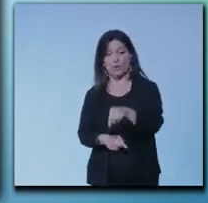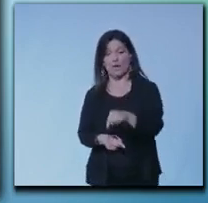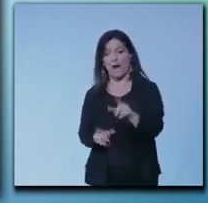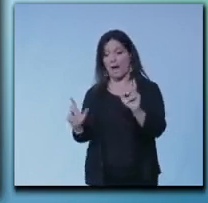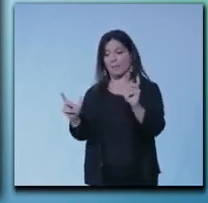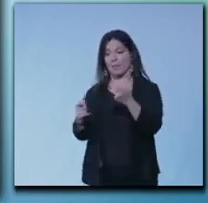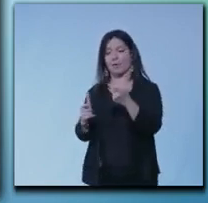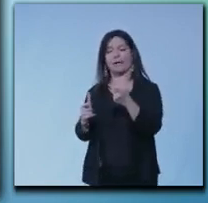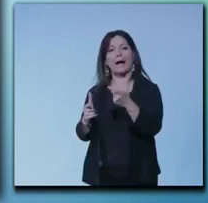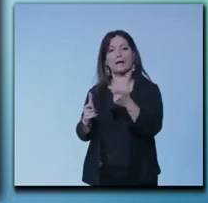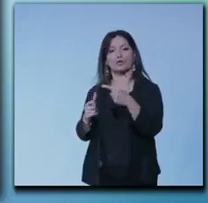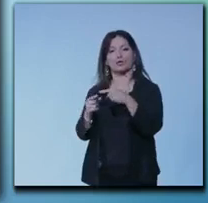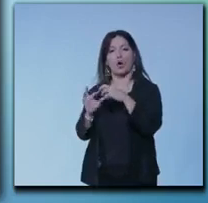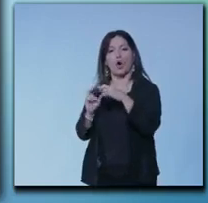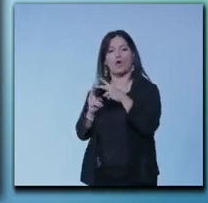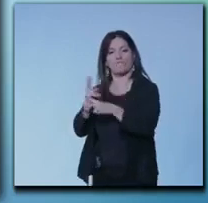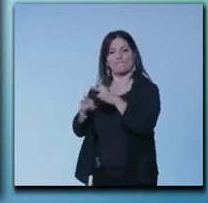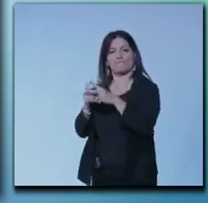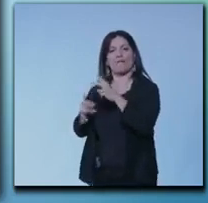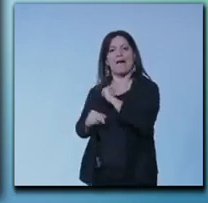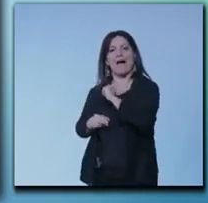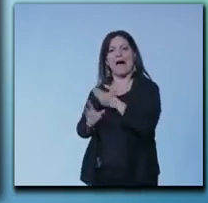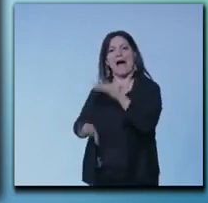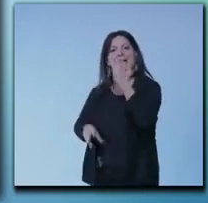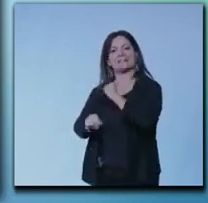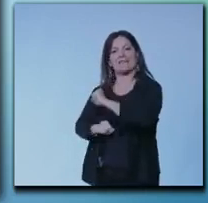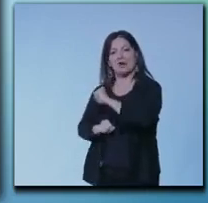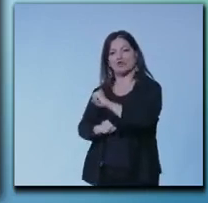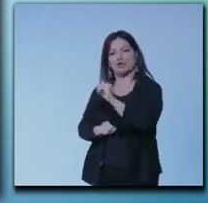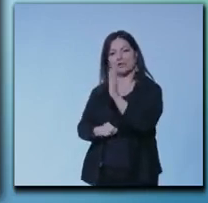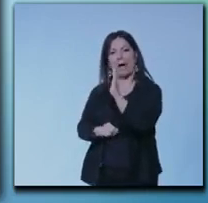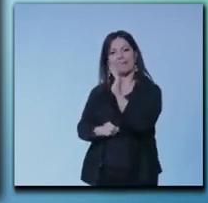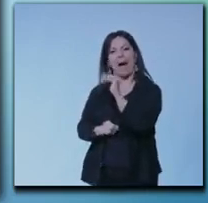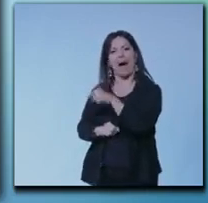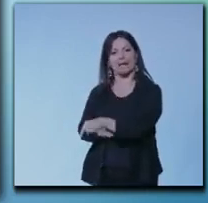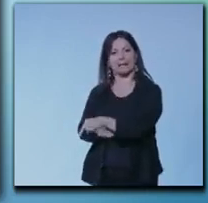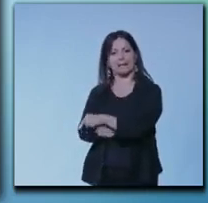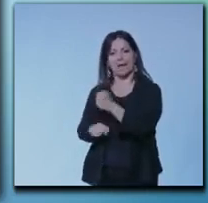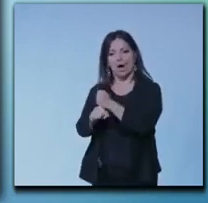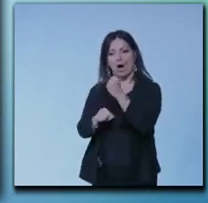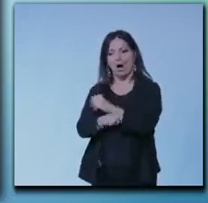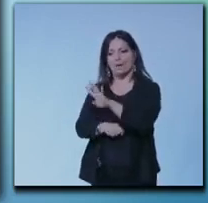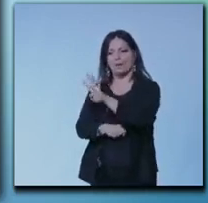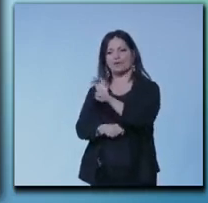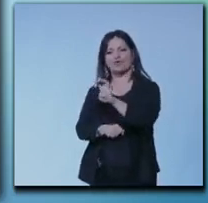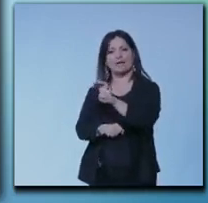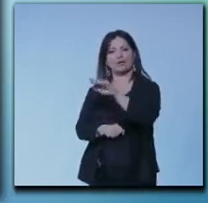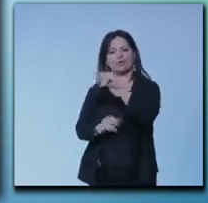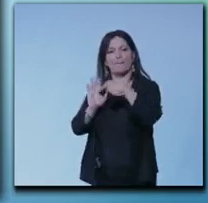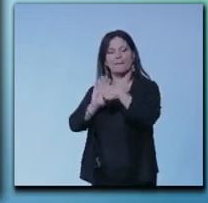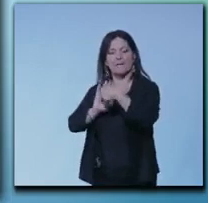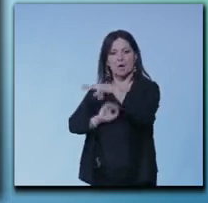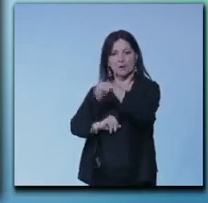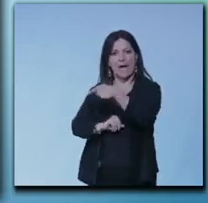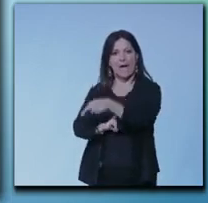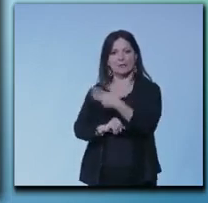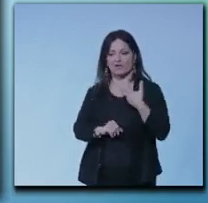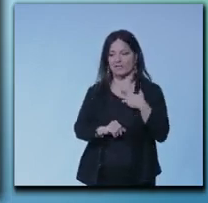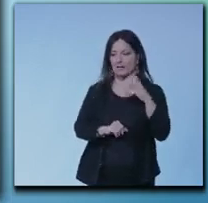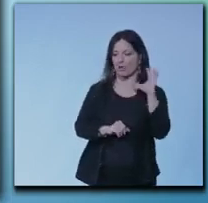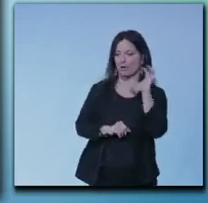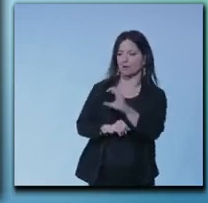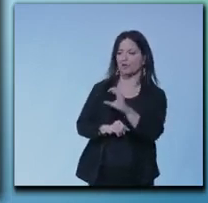il nodo ferroviario di Bari, l'alta velocità di Bari, è un'operetta da 400 milioni di euro su un ricorso di alcune